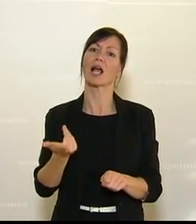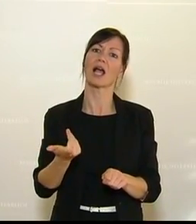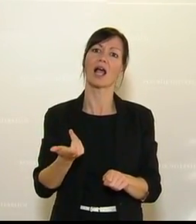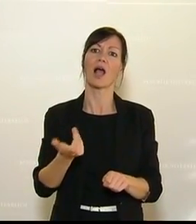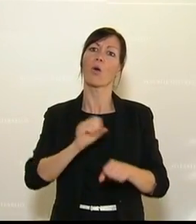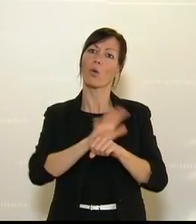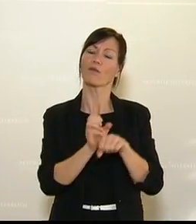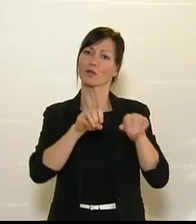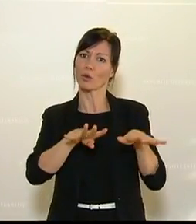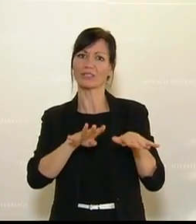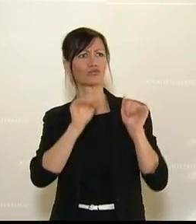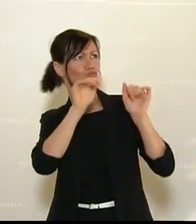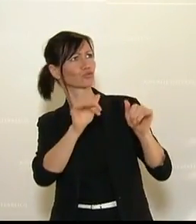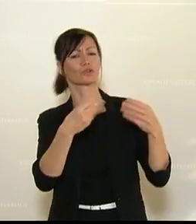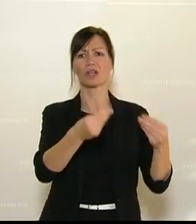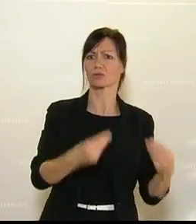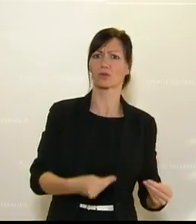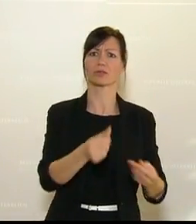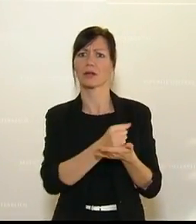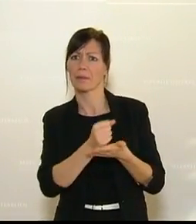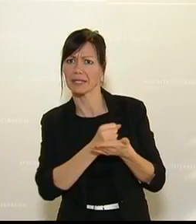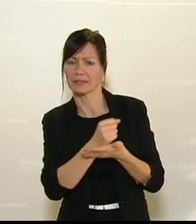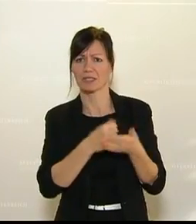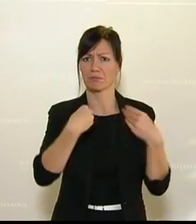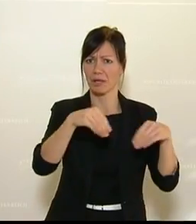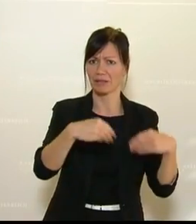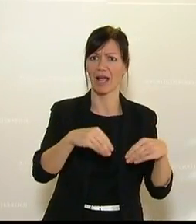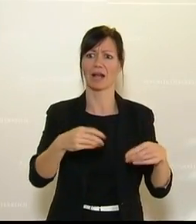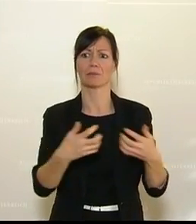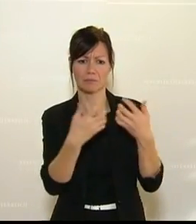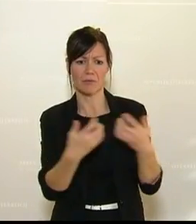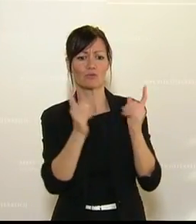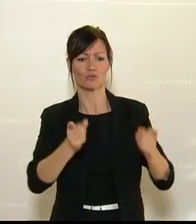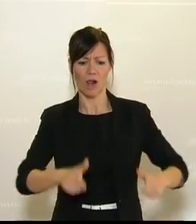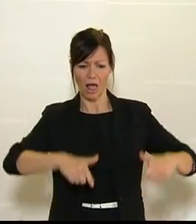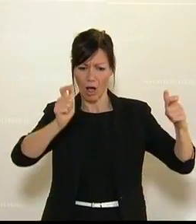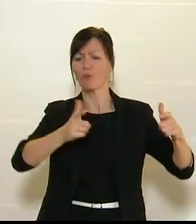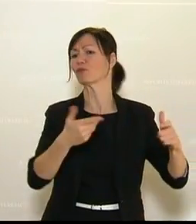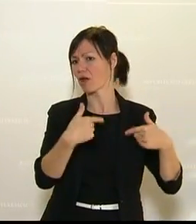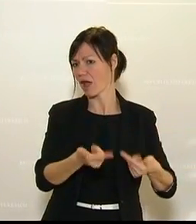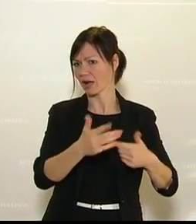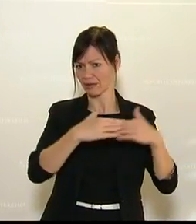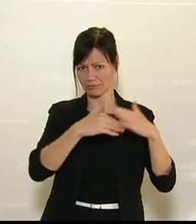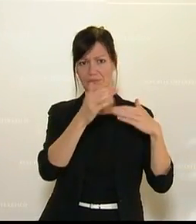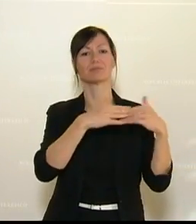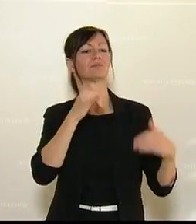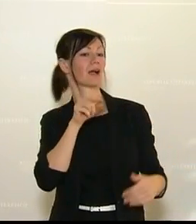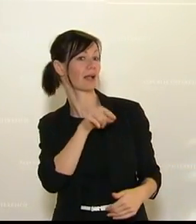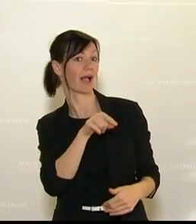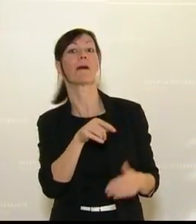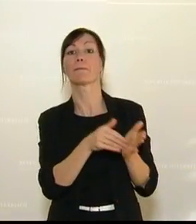sonstigen notwendigen medizinischen Materialien und Geräten zu errichten. Diese Lager sollen dazu dienen,